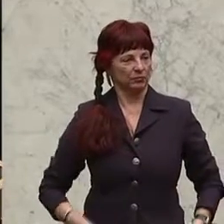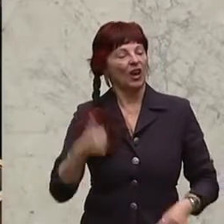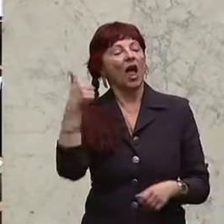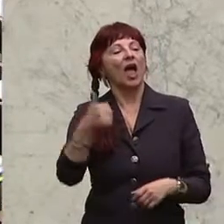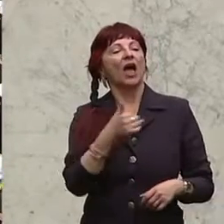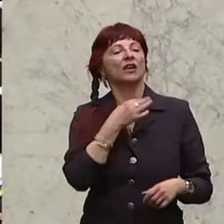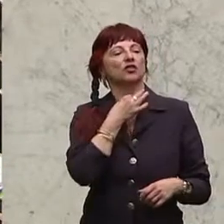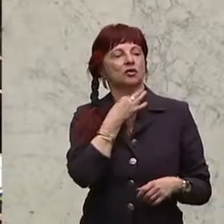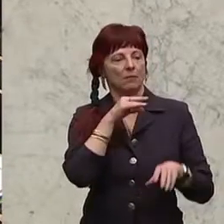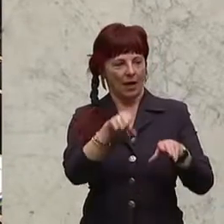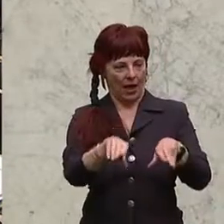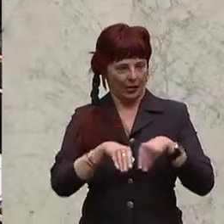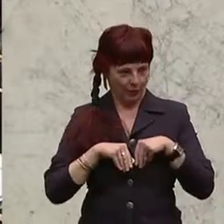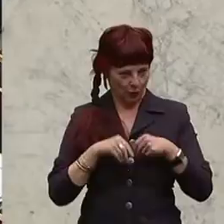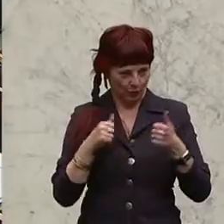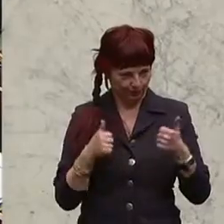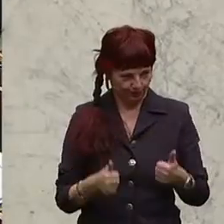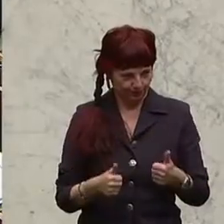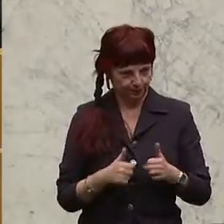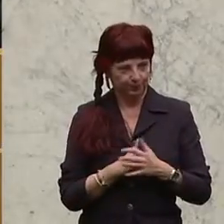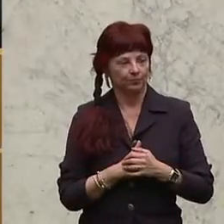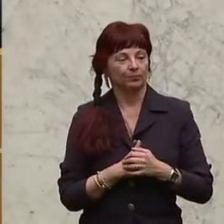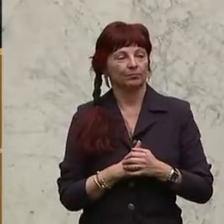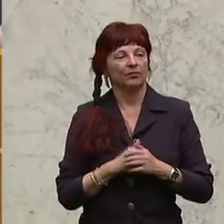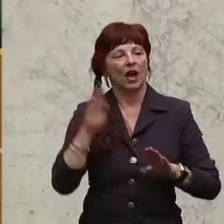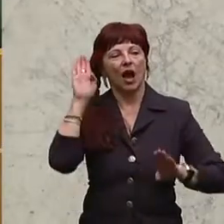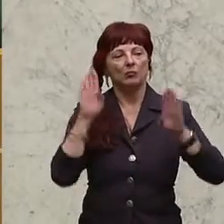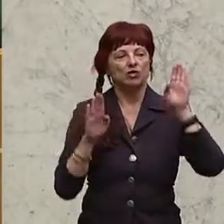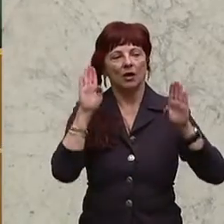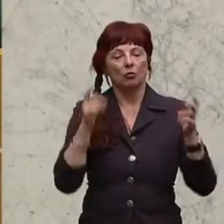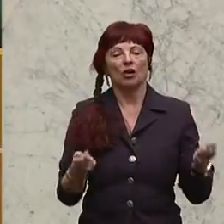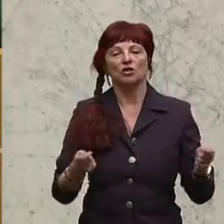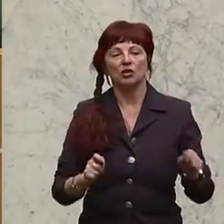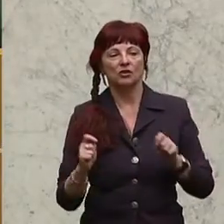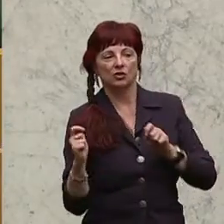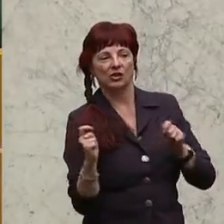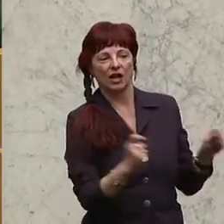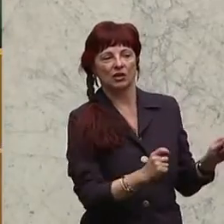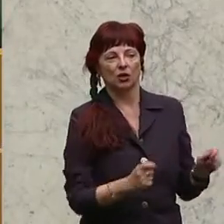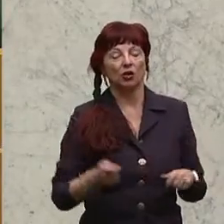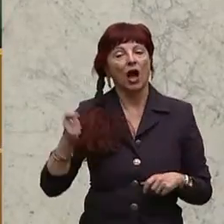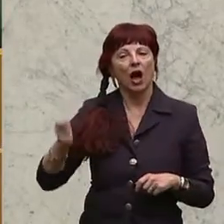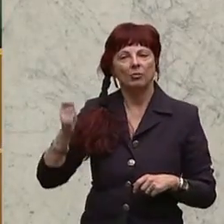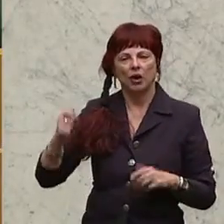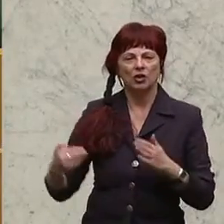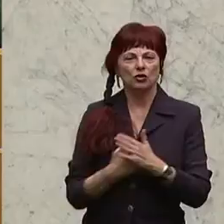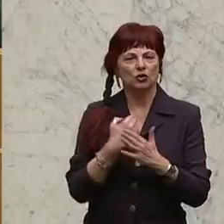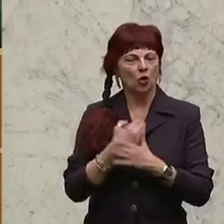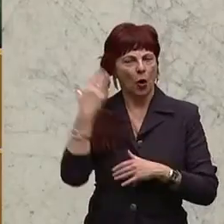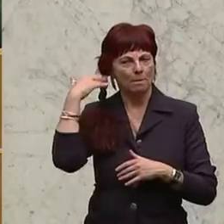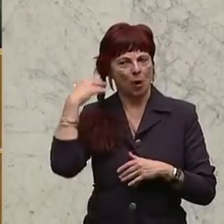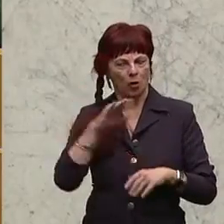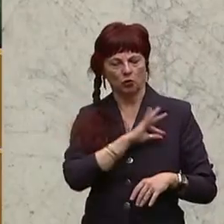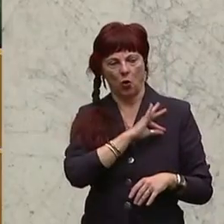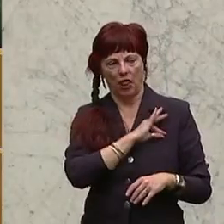einstimmig angenommen. Abstimmung über den Entschließungsantrag der Abgeordneten Neubauer, Kolleginnen und